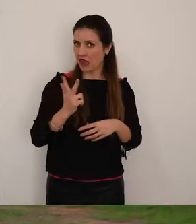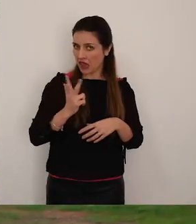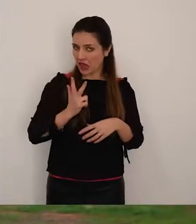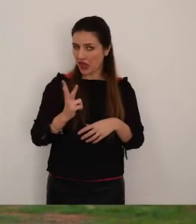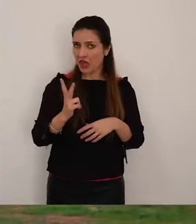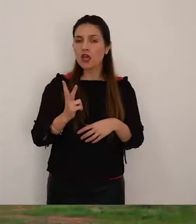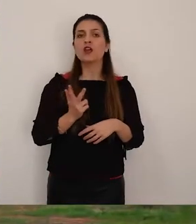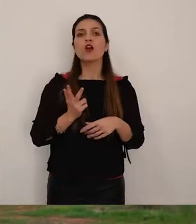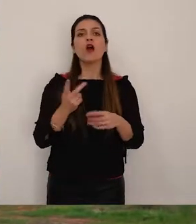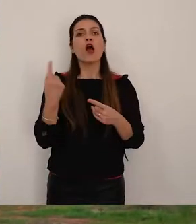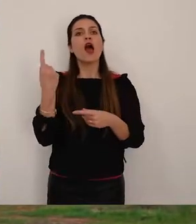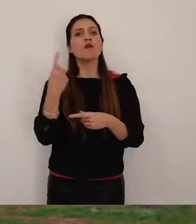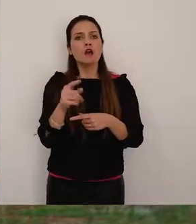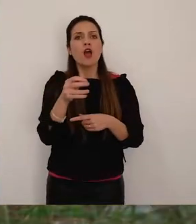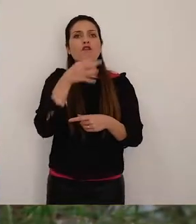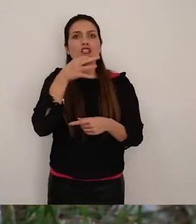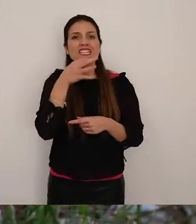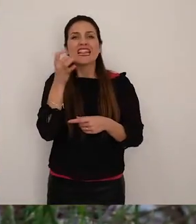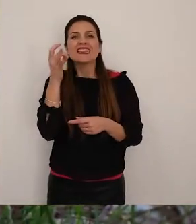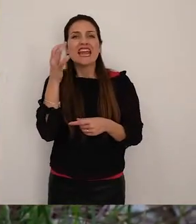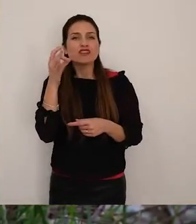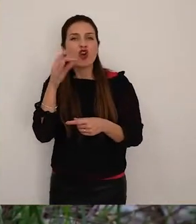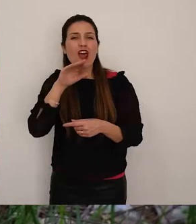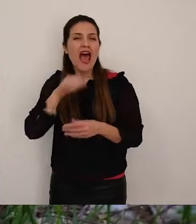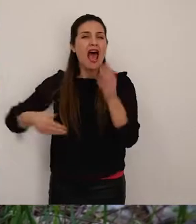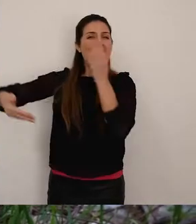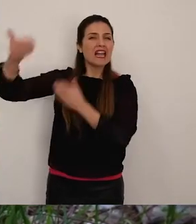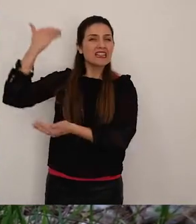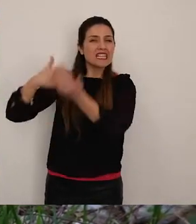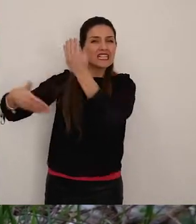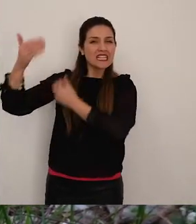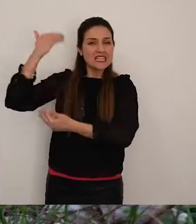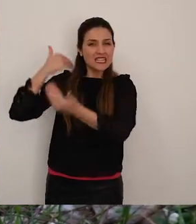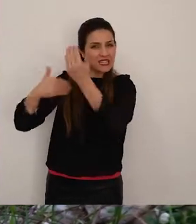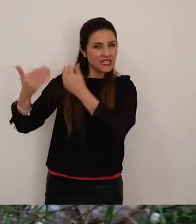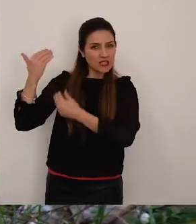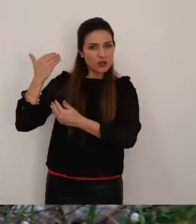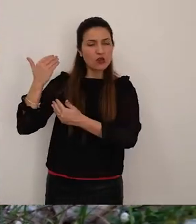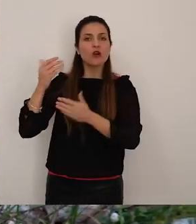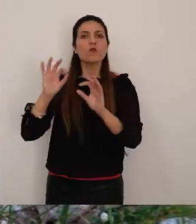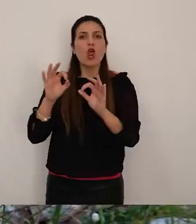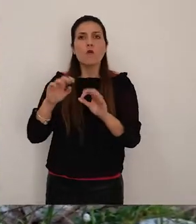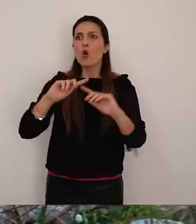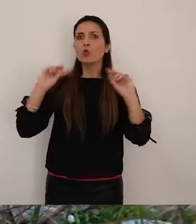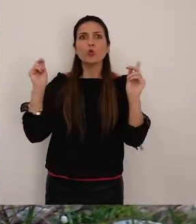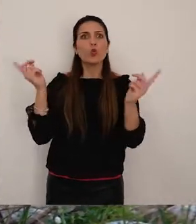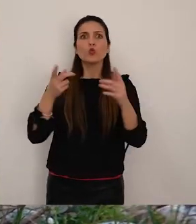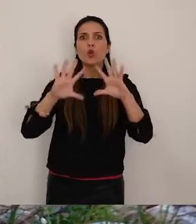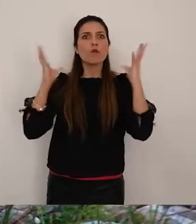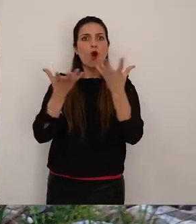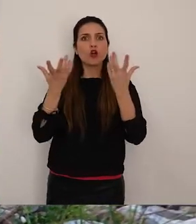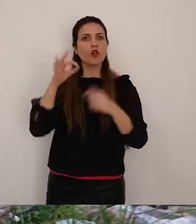concentrazione di tesori megalitici millenari ovvero di testimonianze megalitiche di interesse mondiale